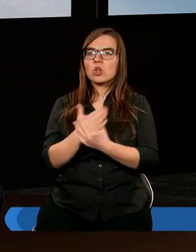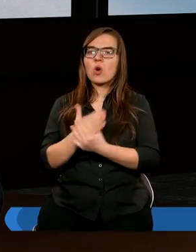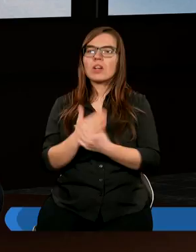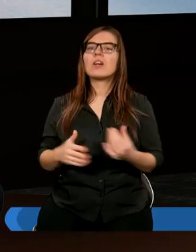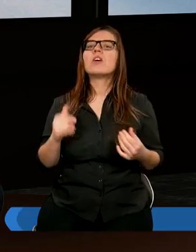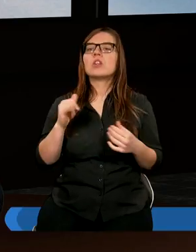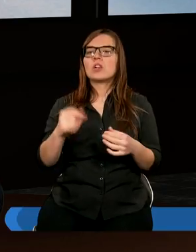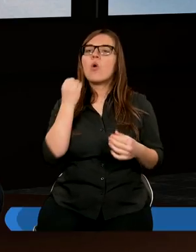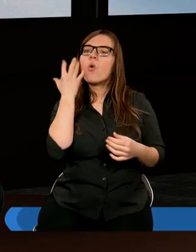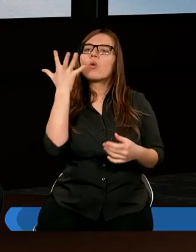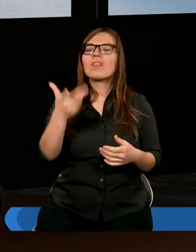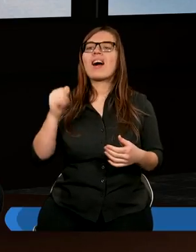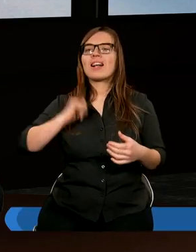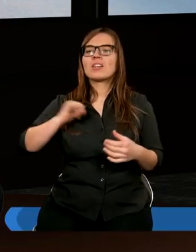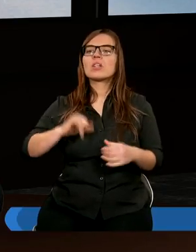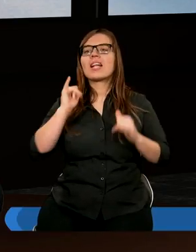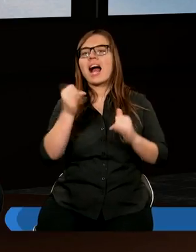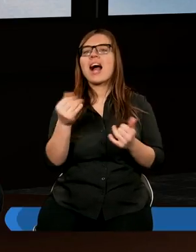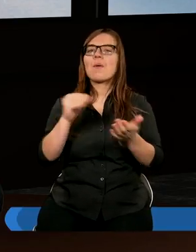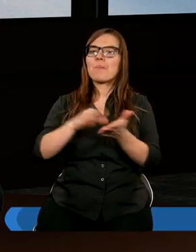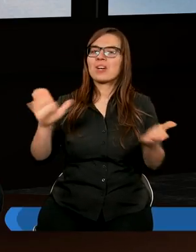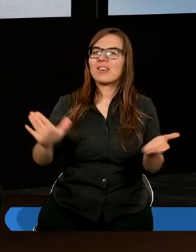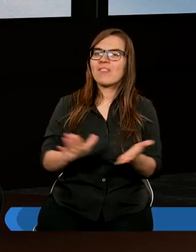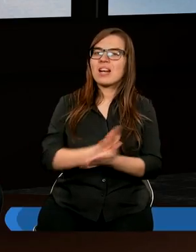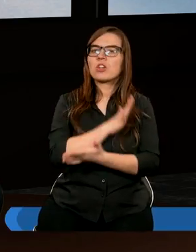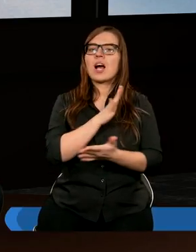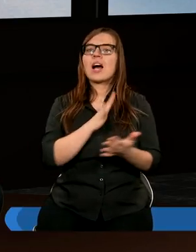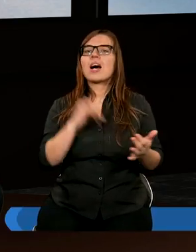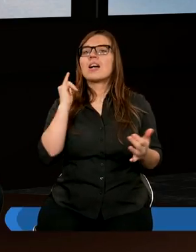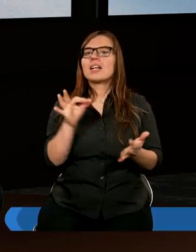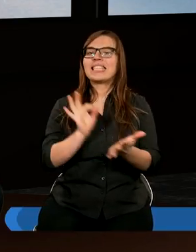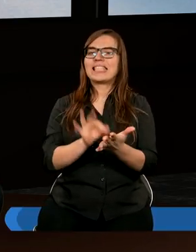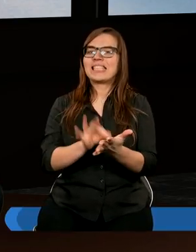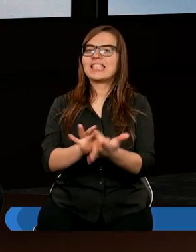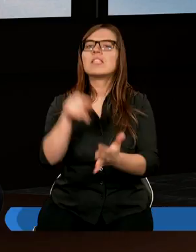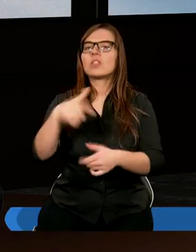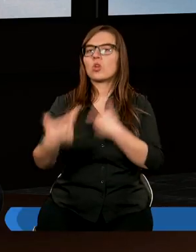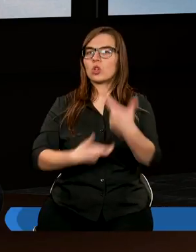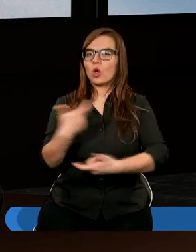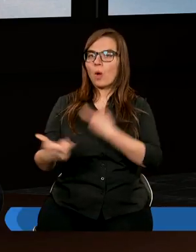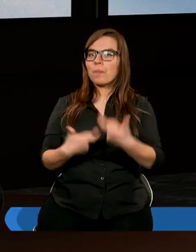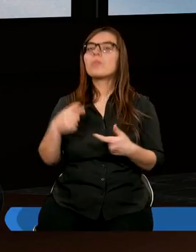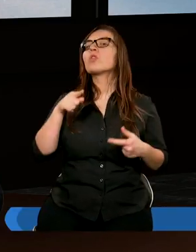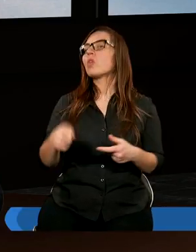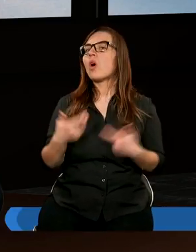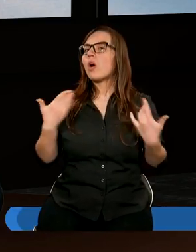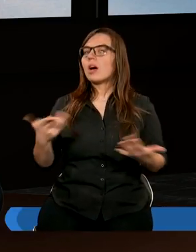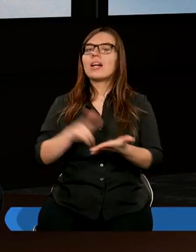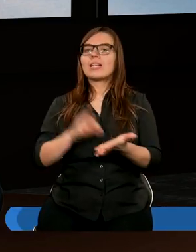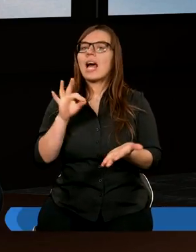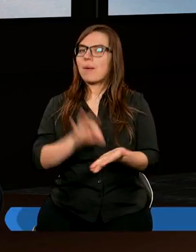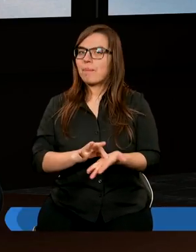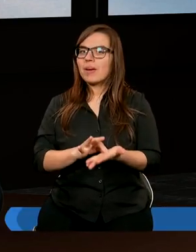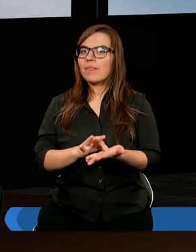utrwali sobie jakieś przyzwyczajenie i regularnie coś robi, to na